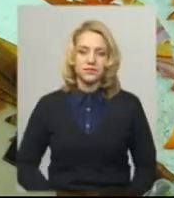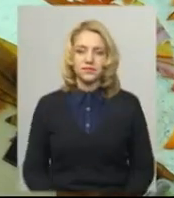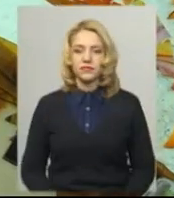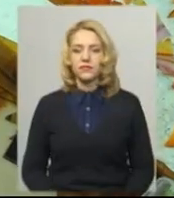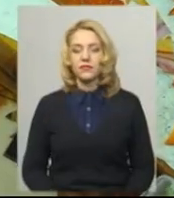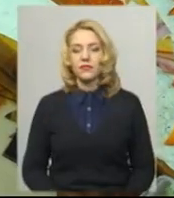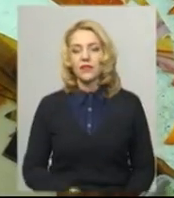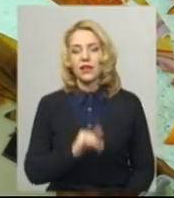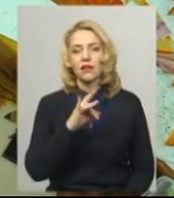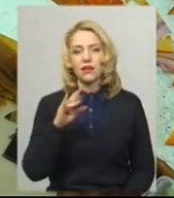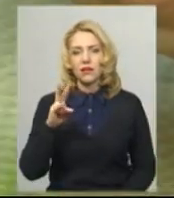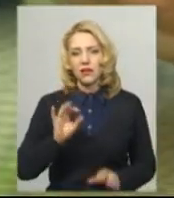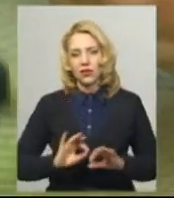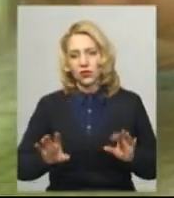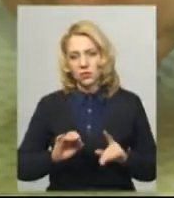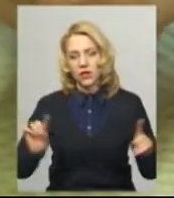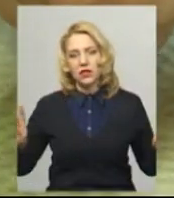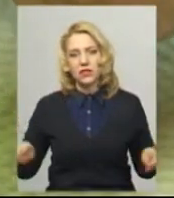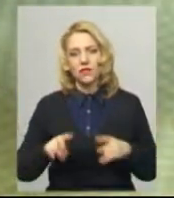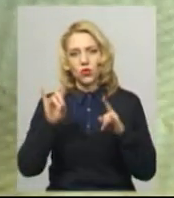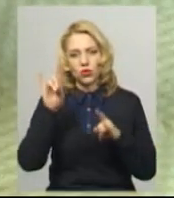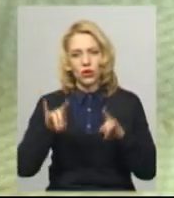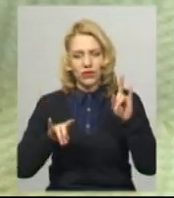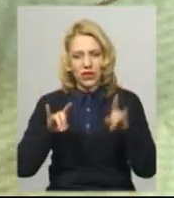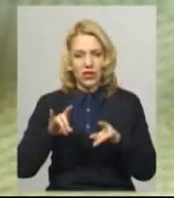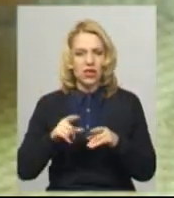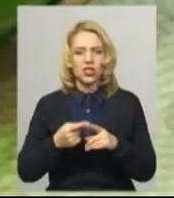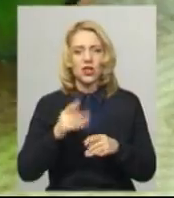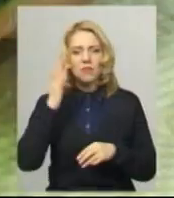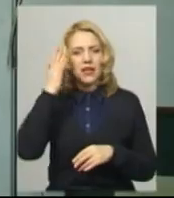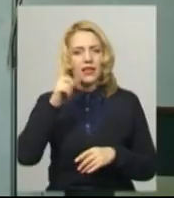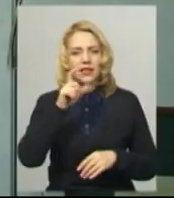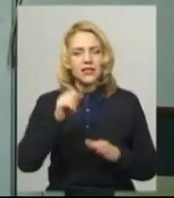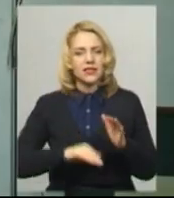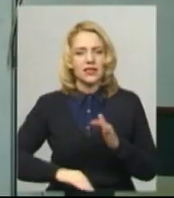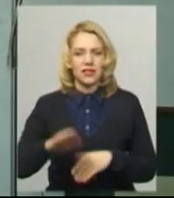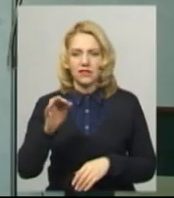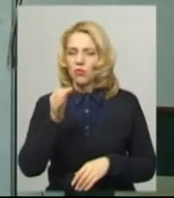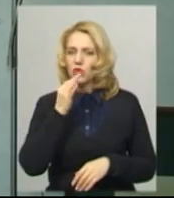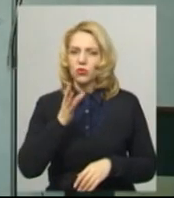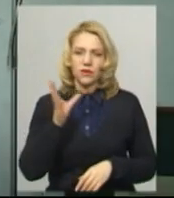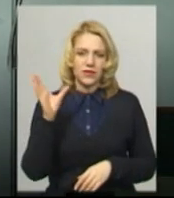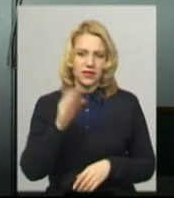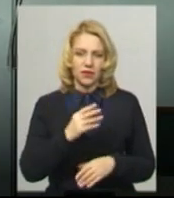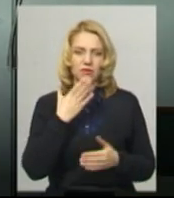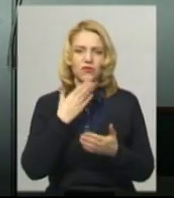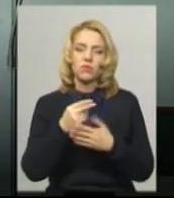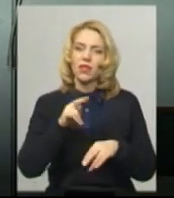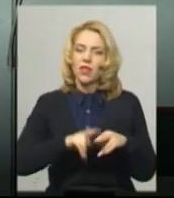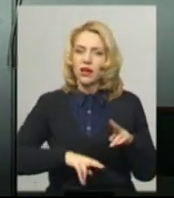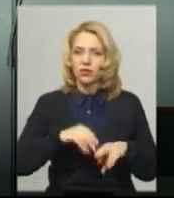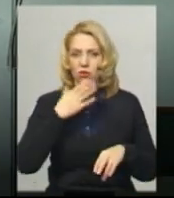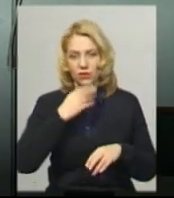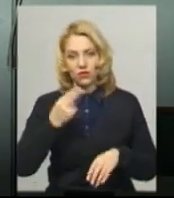Ірина Крапитура розповідає, створювати вітражі мріяла з дитинства. Каже, вони їй подобаються всім. Настроєм своєм, кольором,